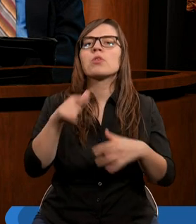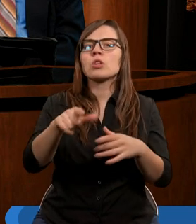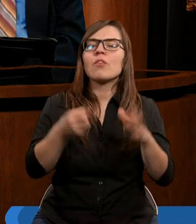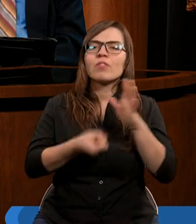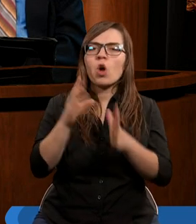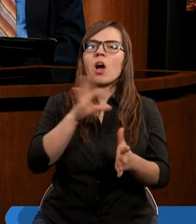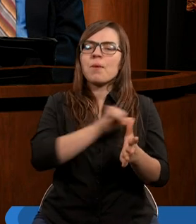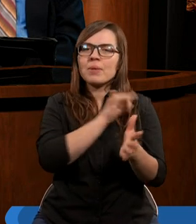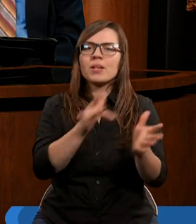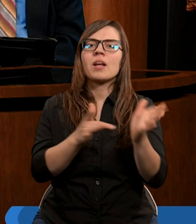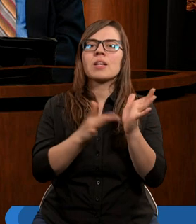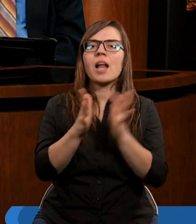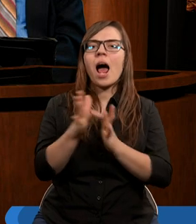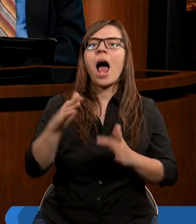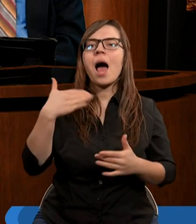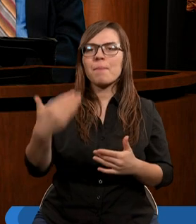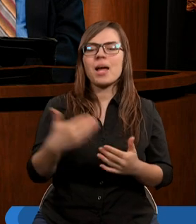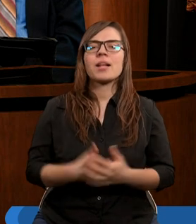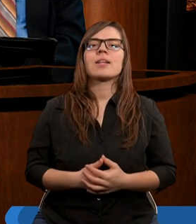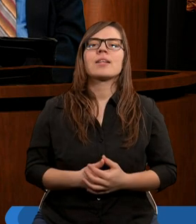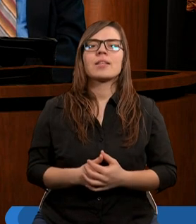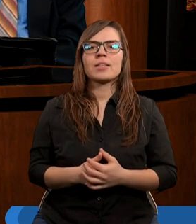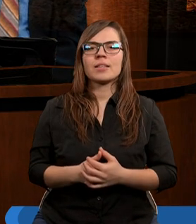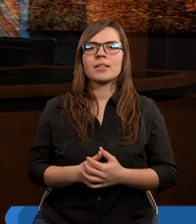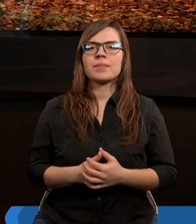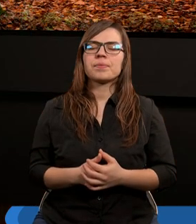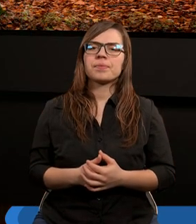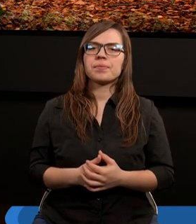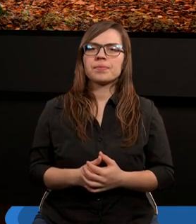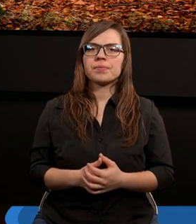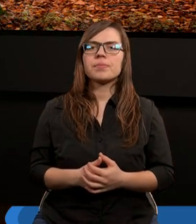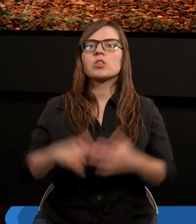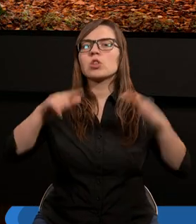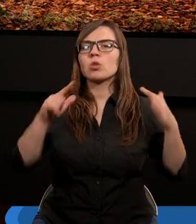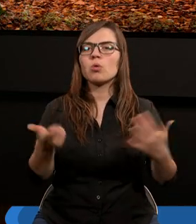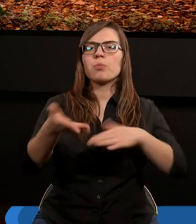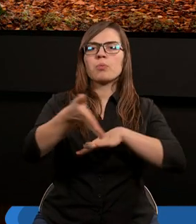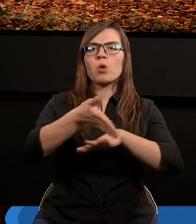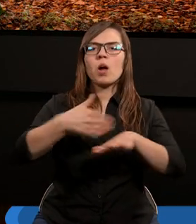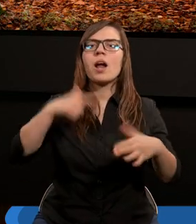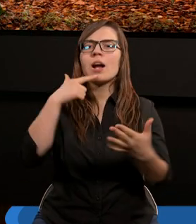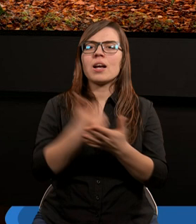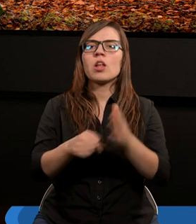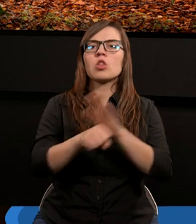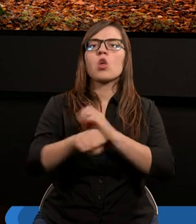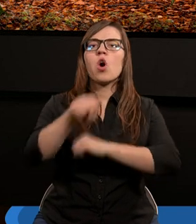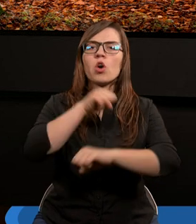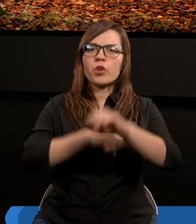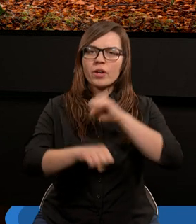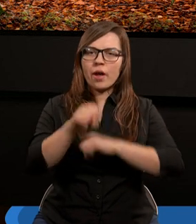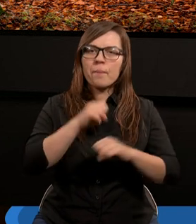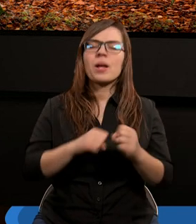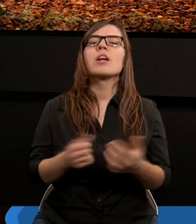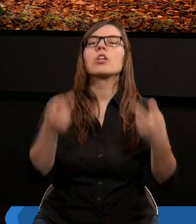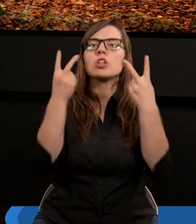W drogim imieniu Jezusa. Amen. Amen. W siódmym rozdziale, listu do Rzymian,